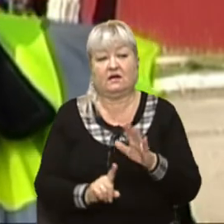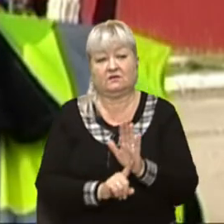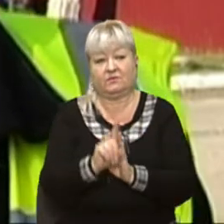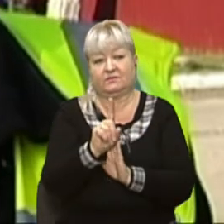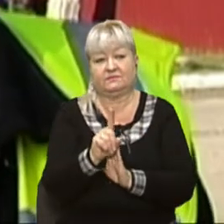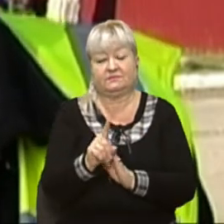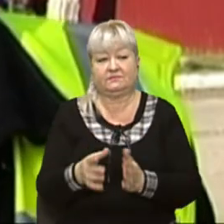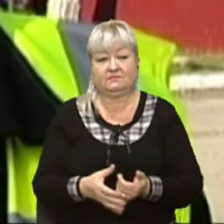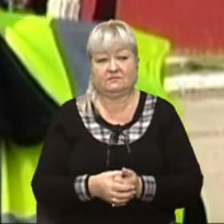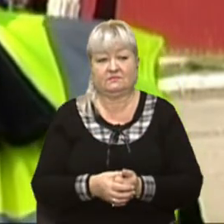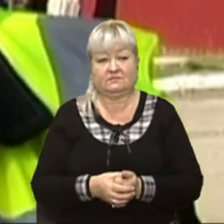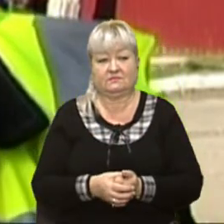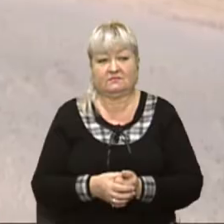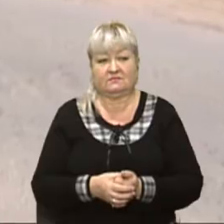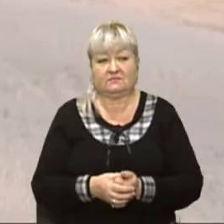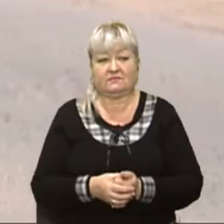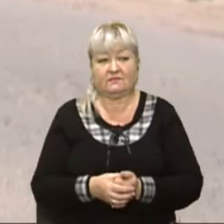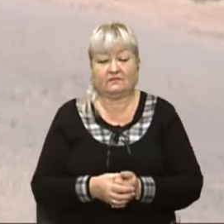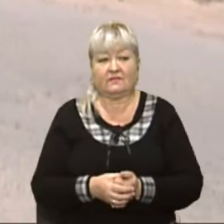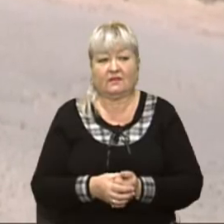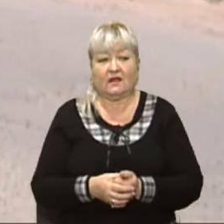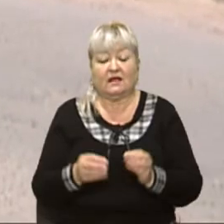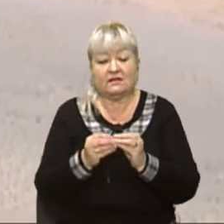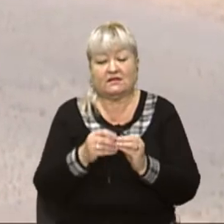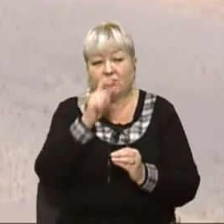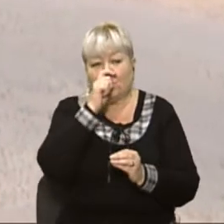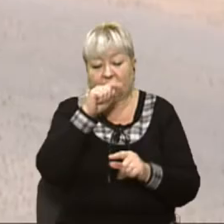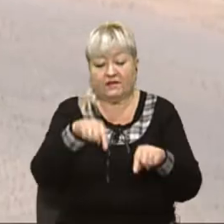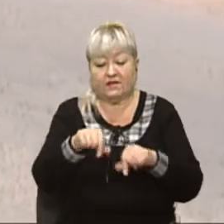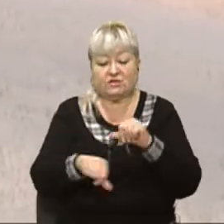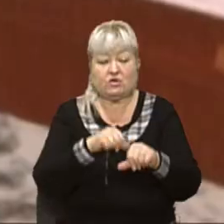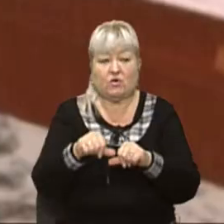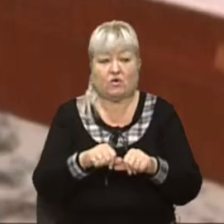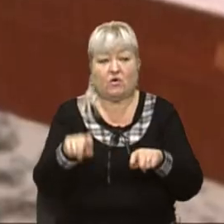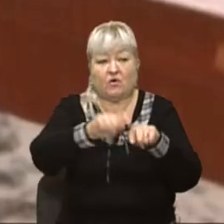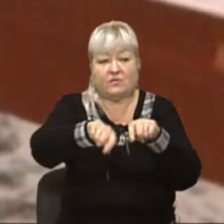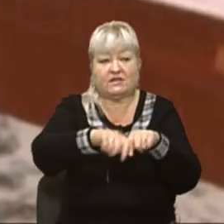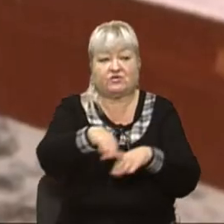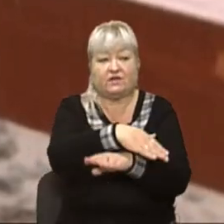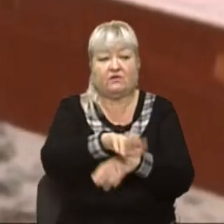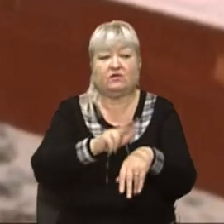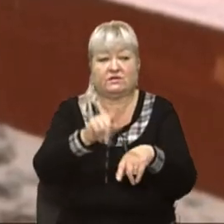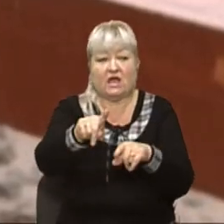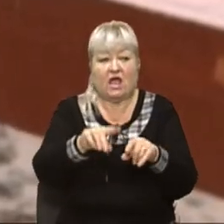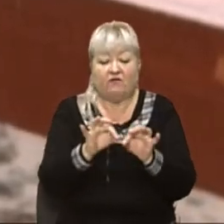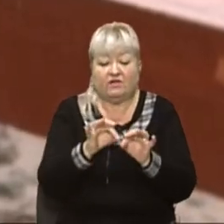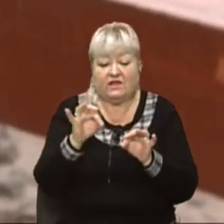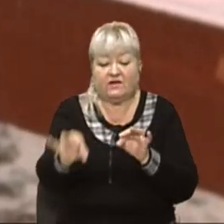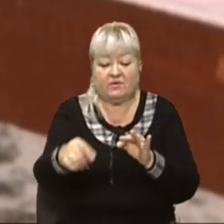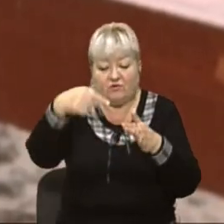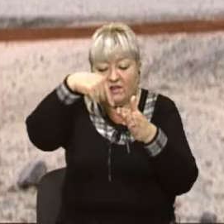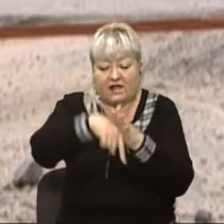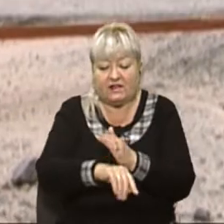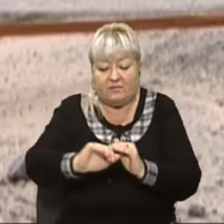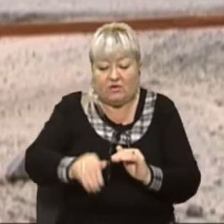згідно регламенту робіт. 10 квітня цього року вулицю Курмановича обстежували патрульні. Вони вимірювали глибину вибоїн.